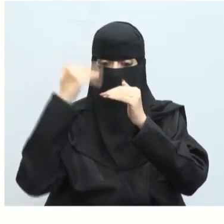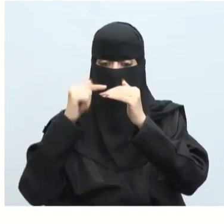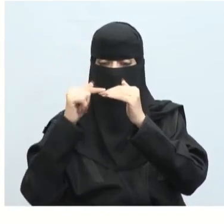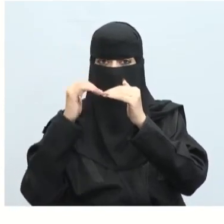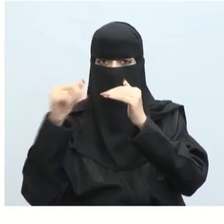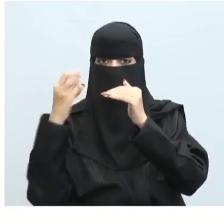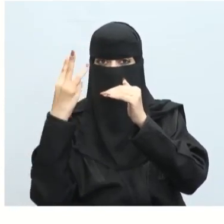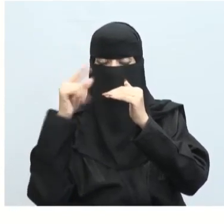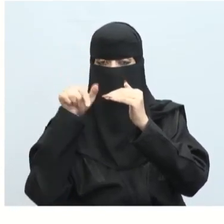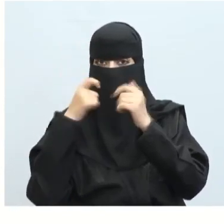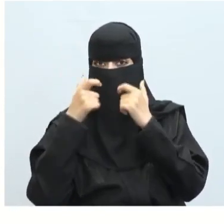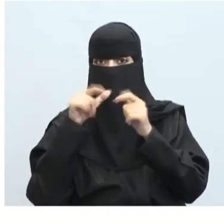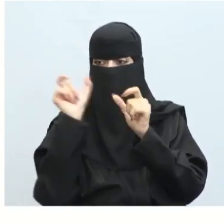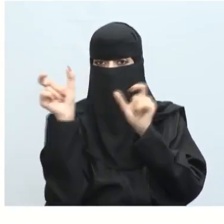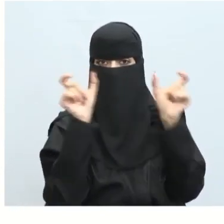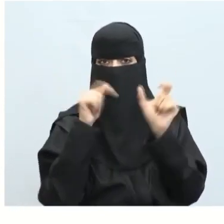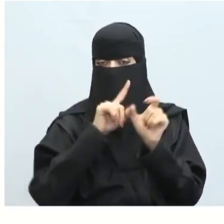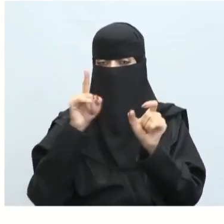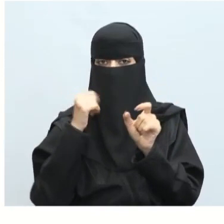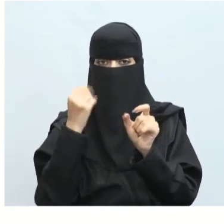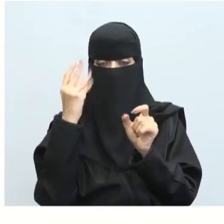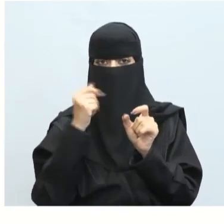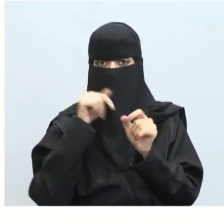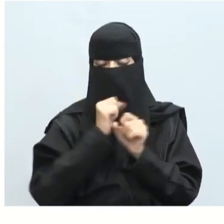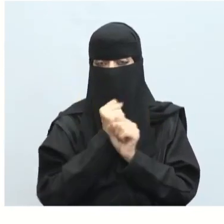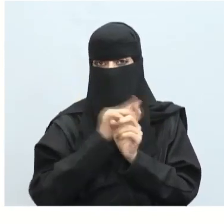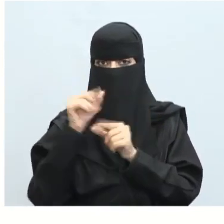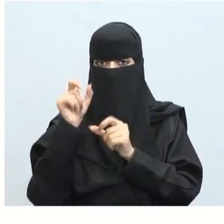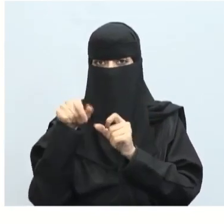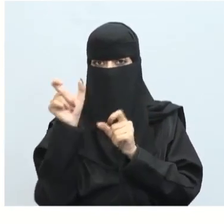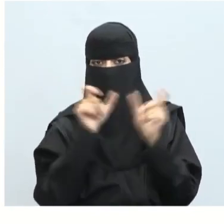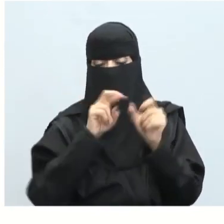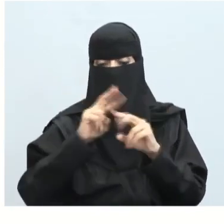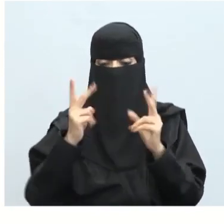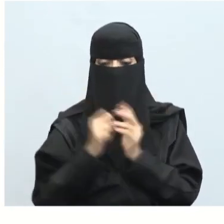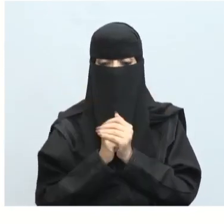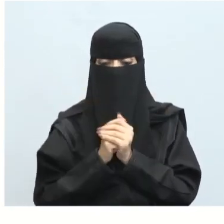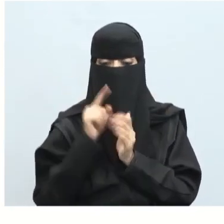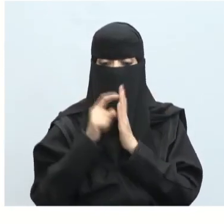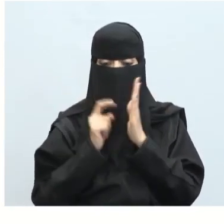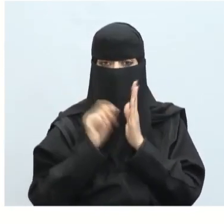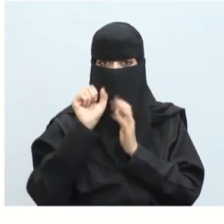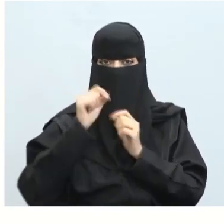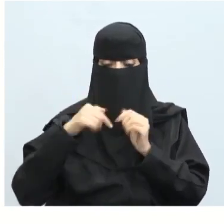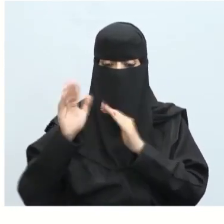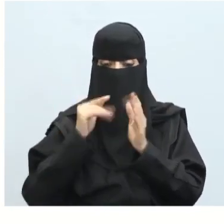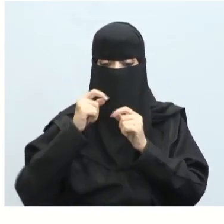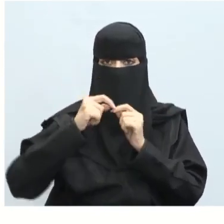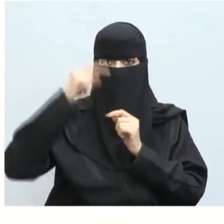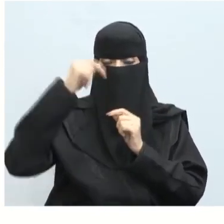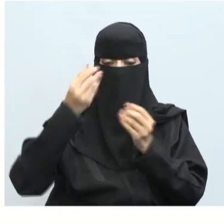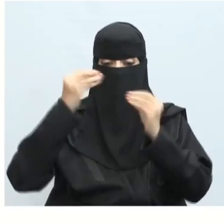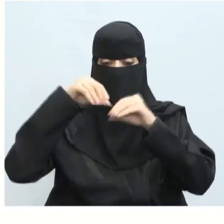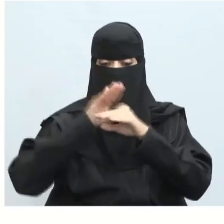الكلمات وليس إلى الأرقام الأرقام متطابقة ولكن الكلمات مختلفة نضبط خاصية هاية الإدفاع إلى